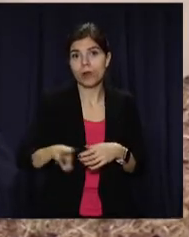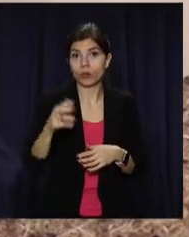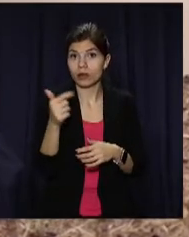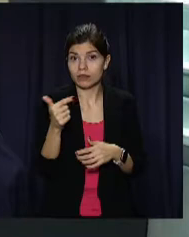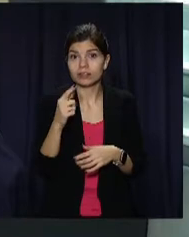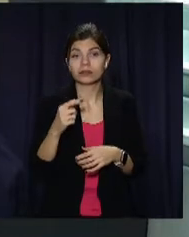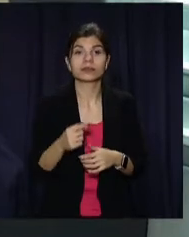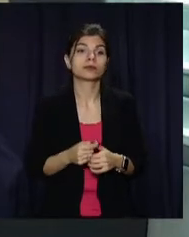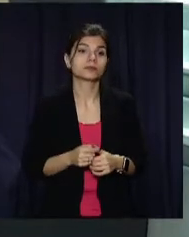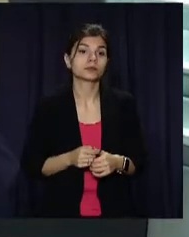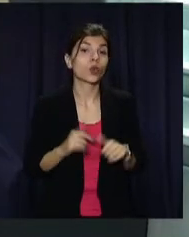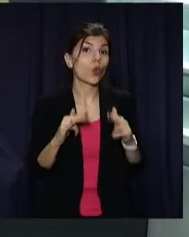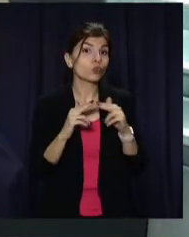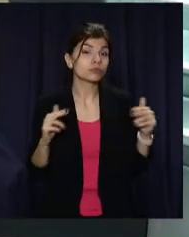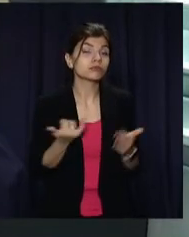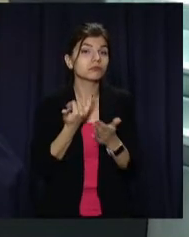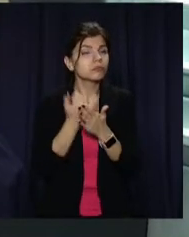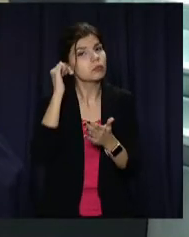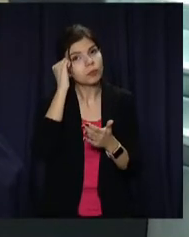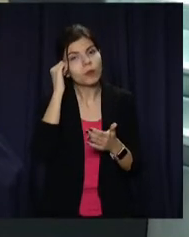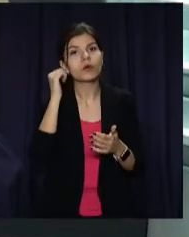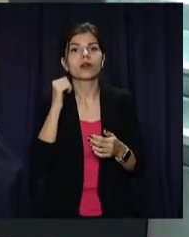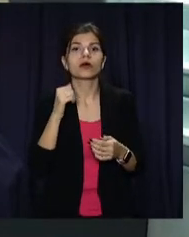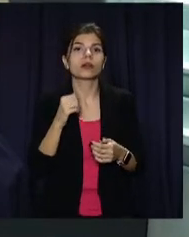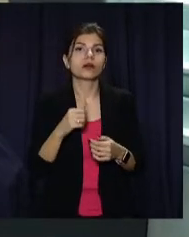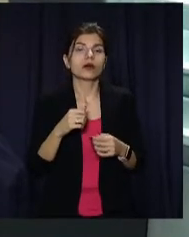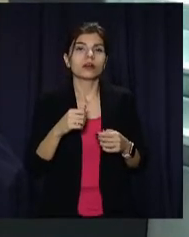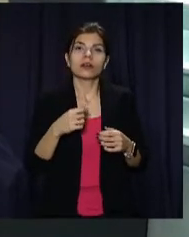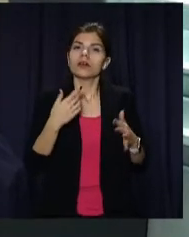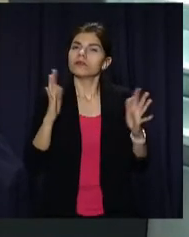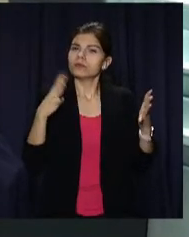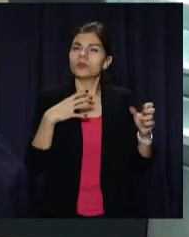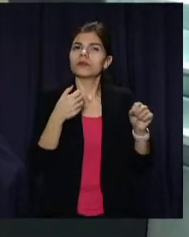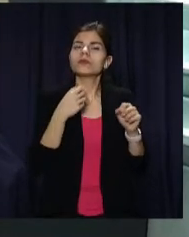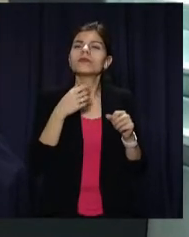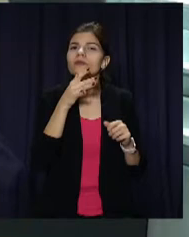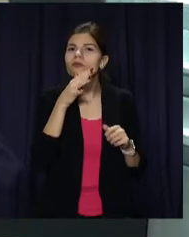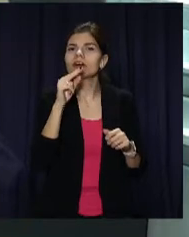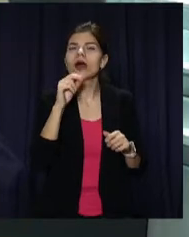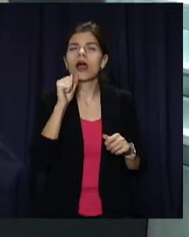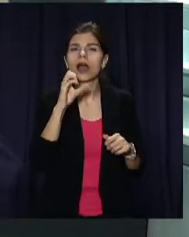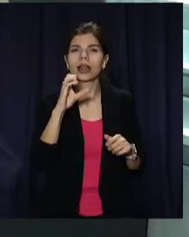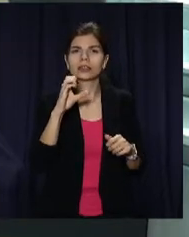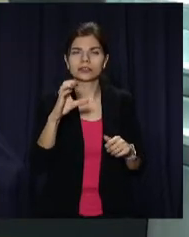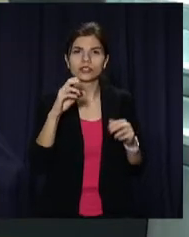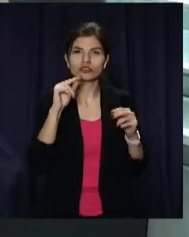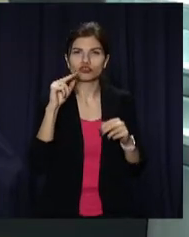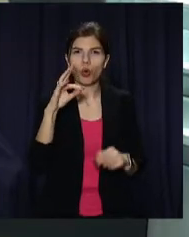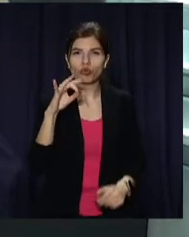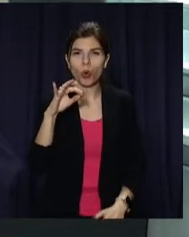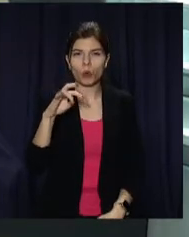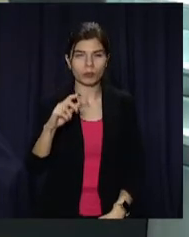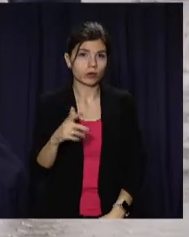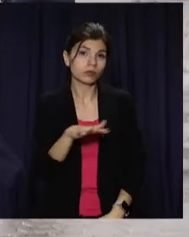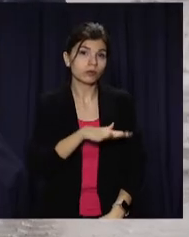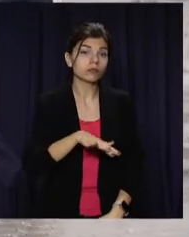гривень. У Дніпрі вшанували пам'ять учасників ліквідації наслідків аварії на Чорнобильський АЕС. Традиційно біля Чорнобильського дзвону